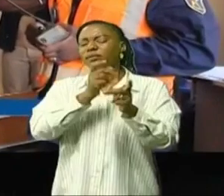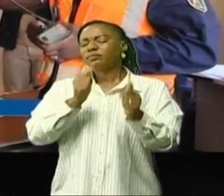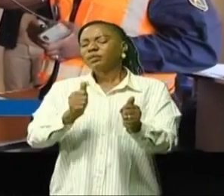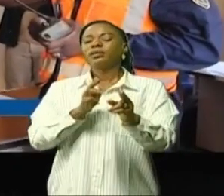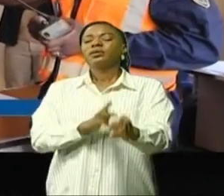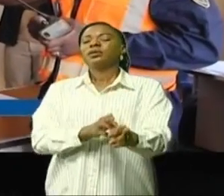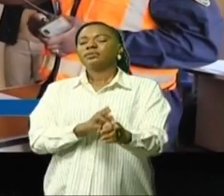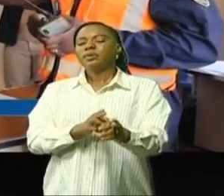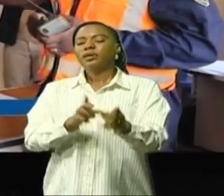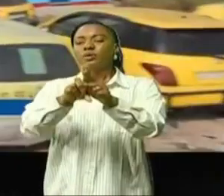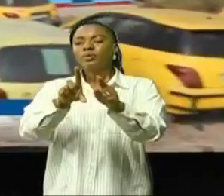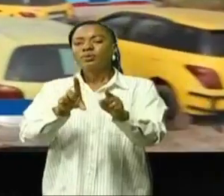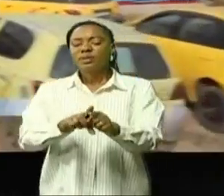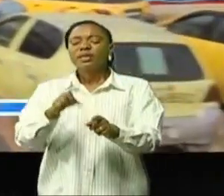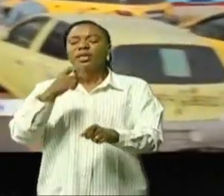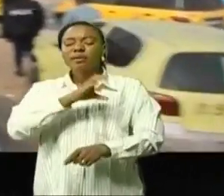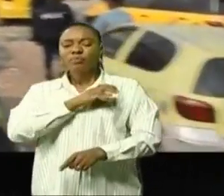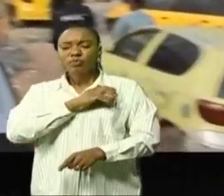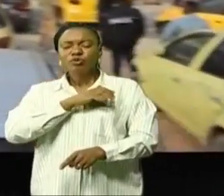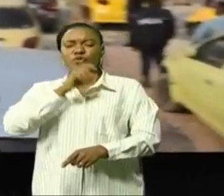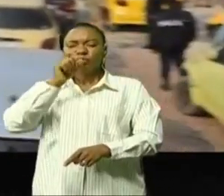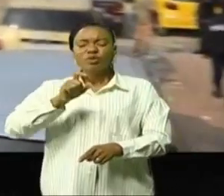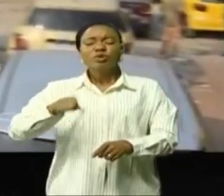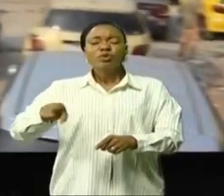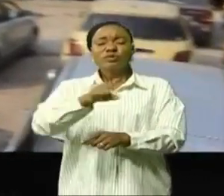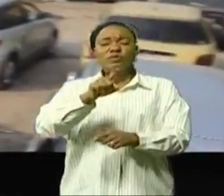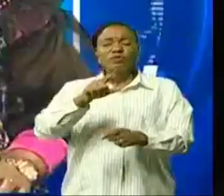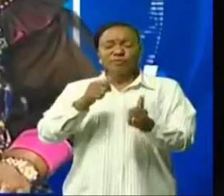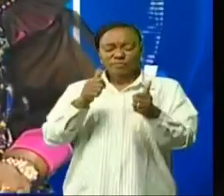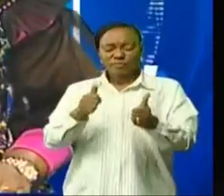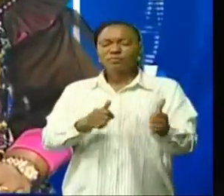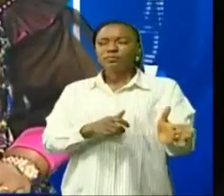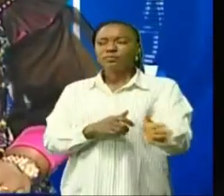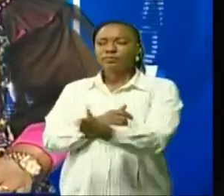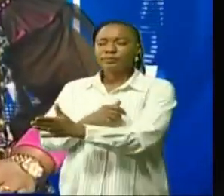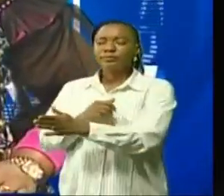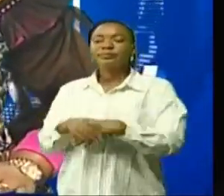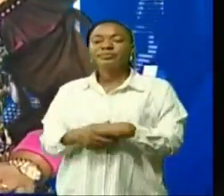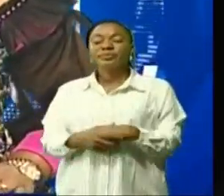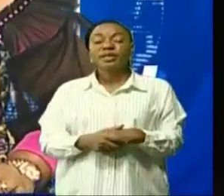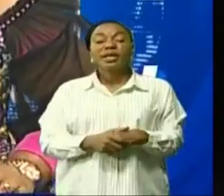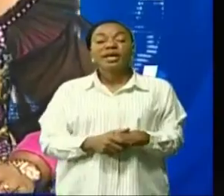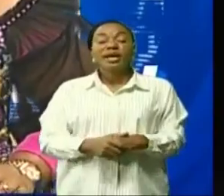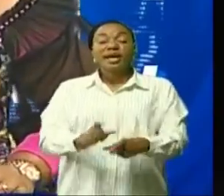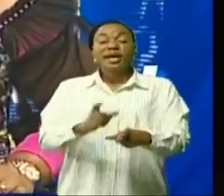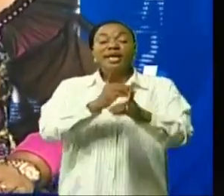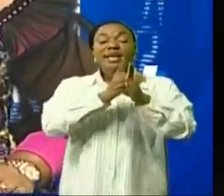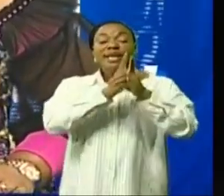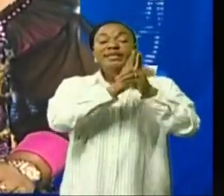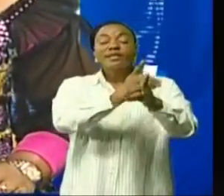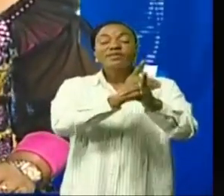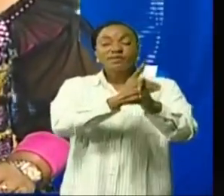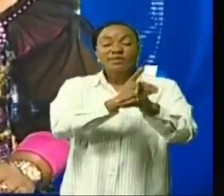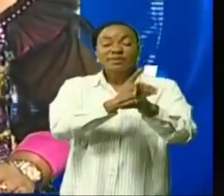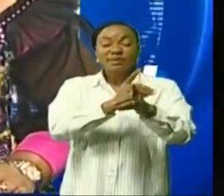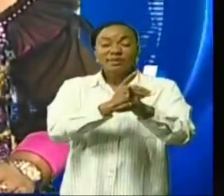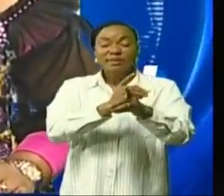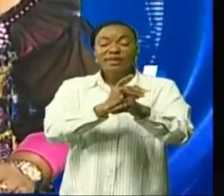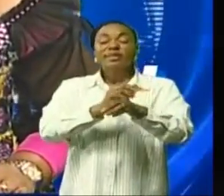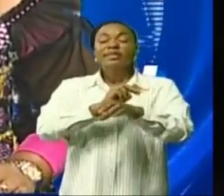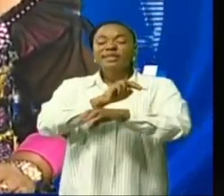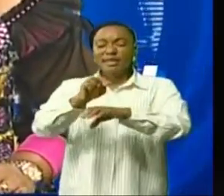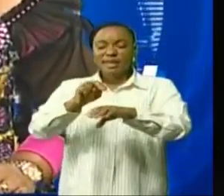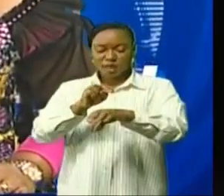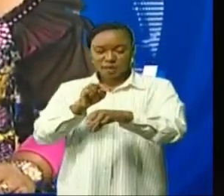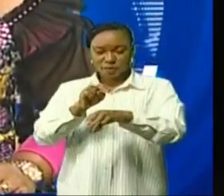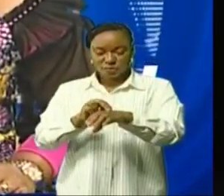La police, par exemple, doit pleinement jouer son rôle. La défense de la patrie n'a pas de sexe. Les femmes